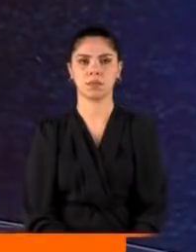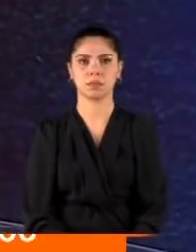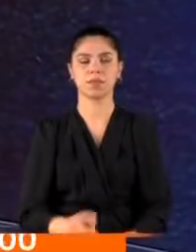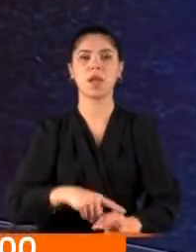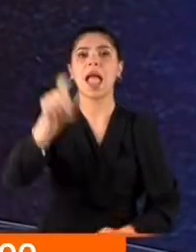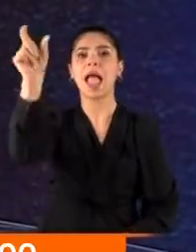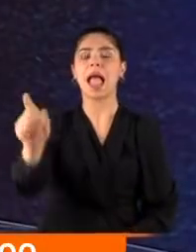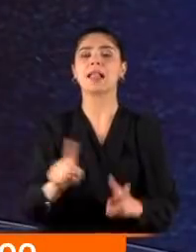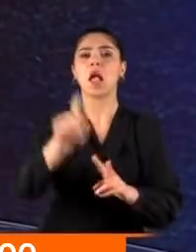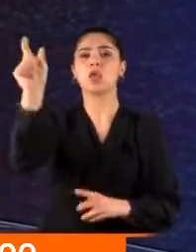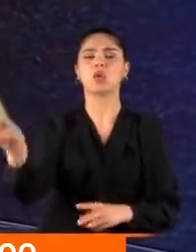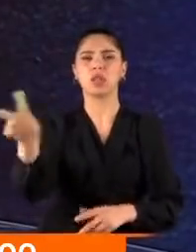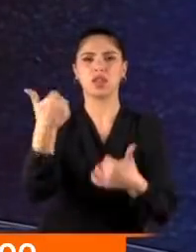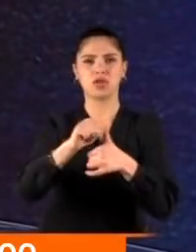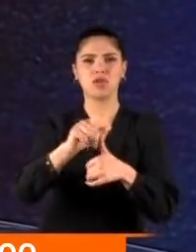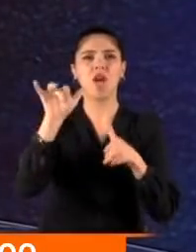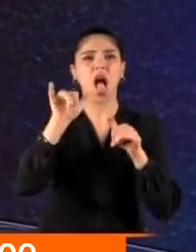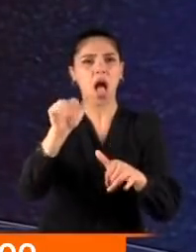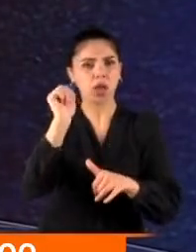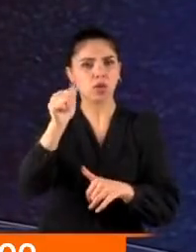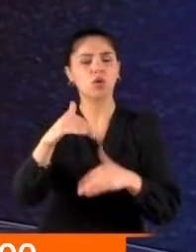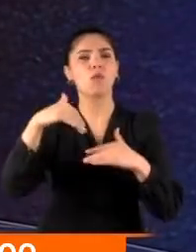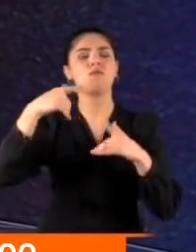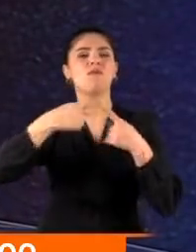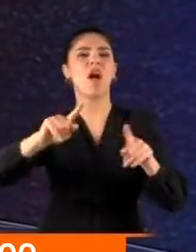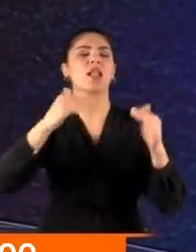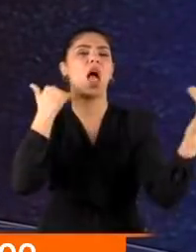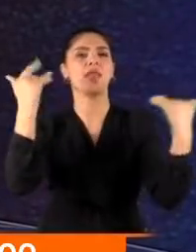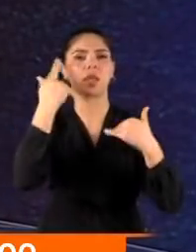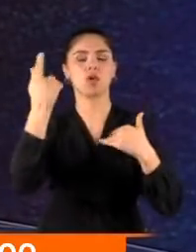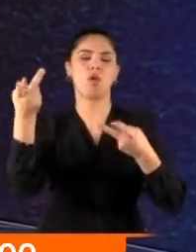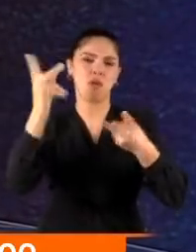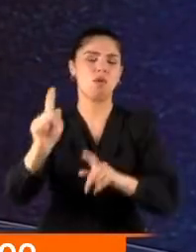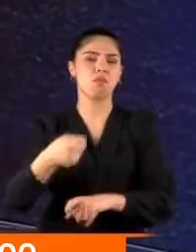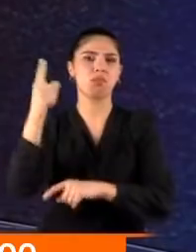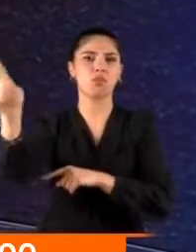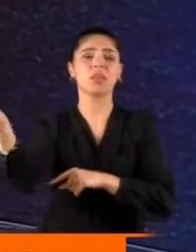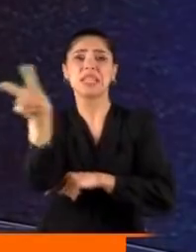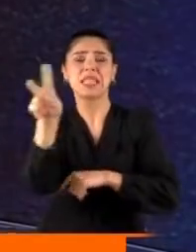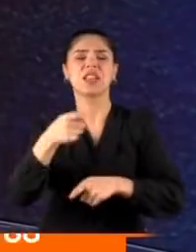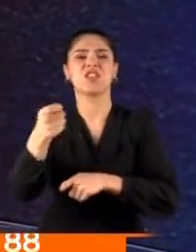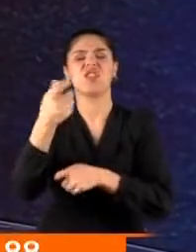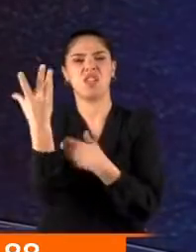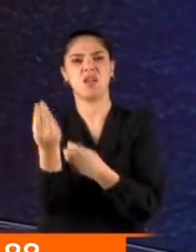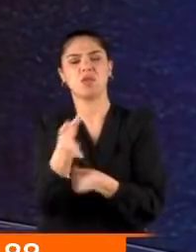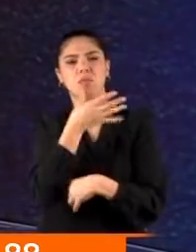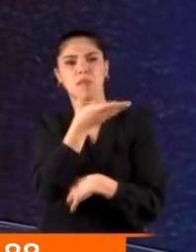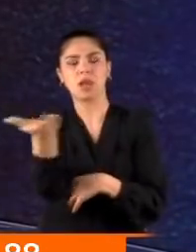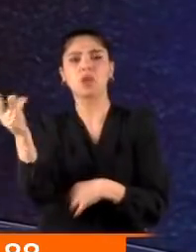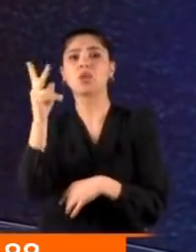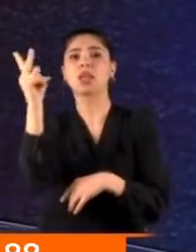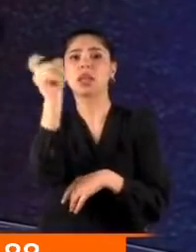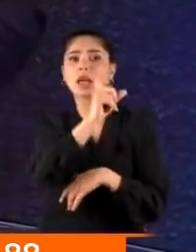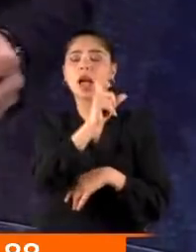Esra Nurettin Yıldız Çifti aynı gün ayrı adreslerde cansız hale bulunmuştu. Her ikisi de cinayete kurban gitmişti. Aradan